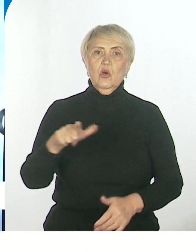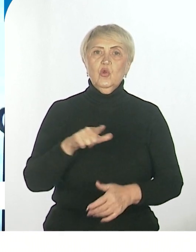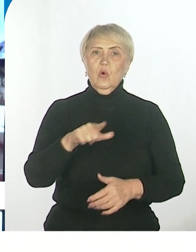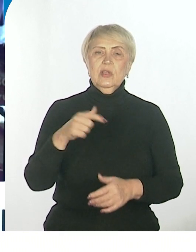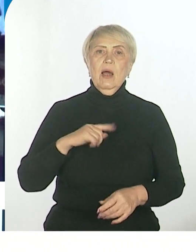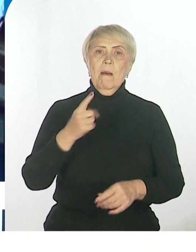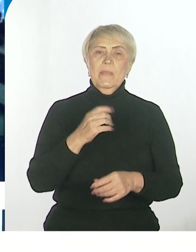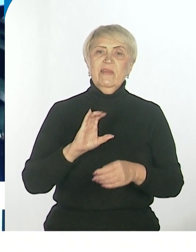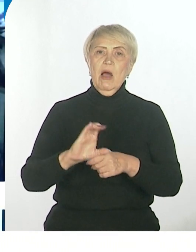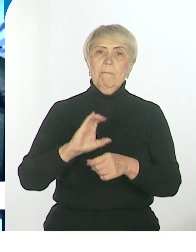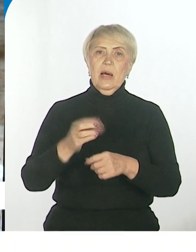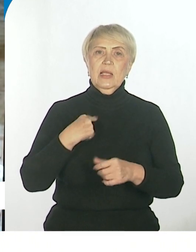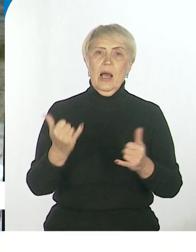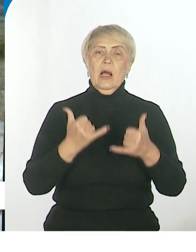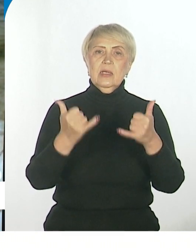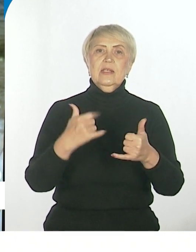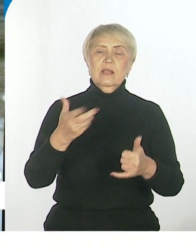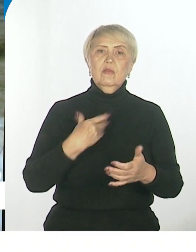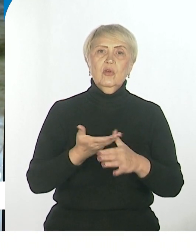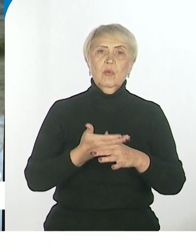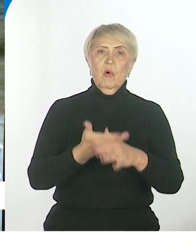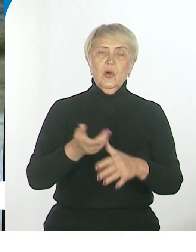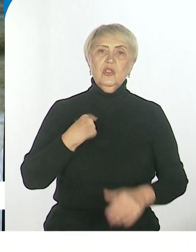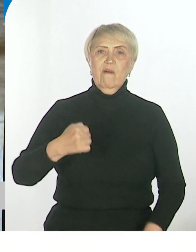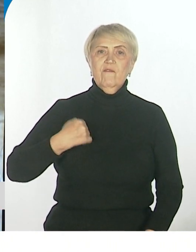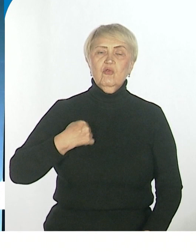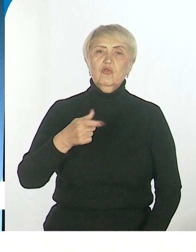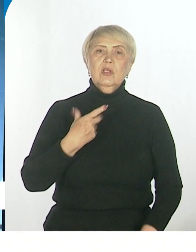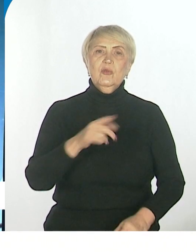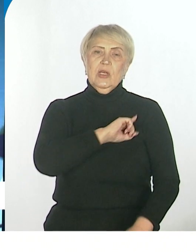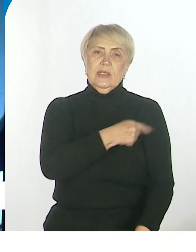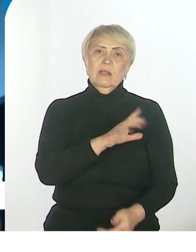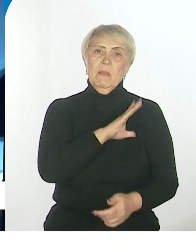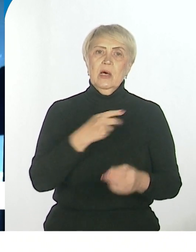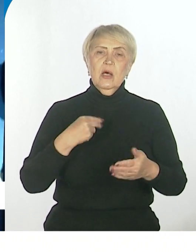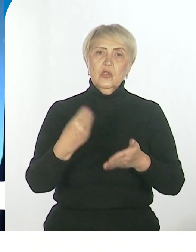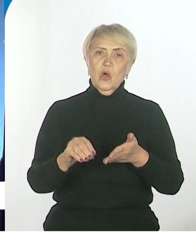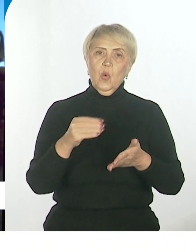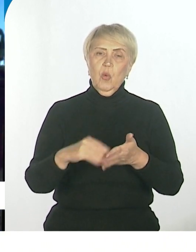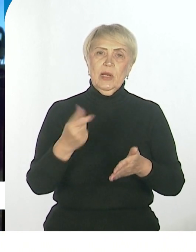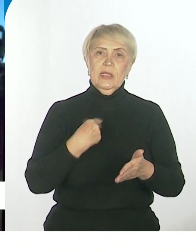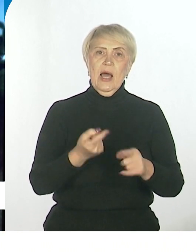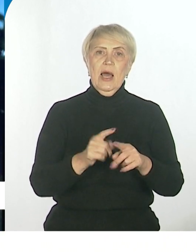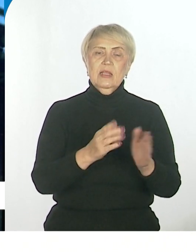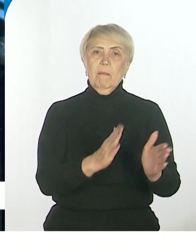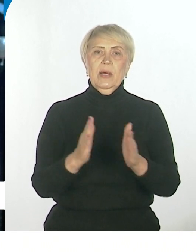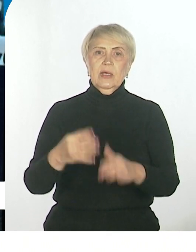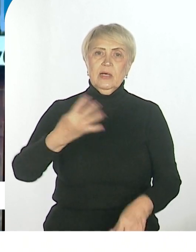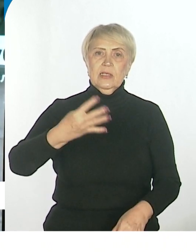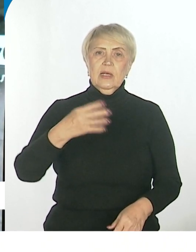оказания помощи вооруженным силам была закуплена за счет края. Это порядка 40